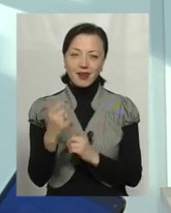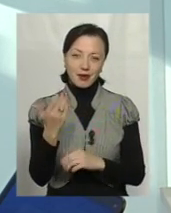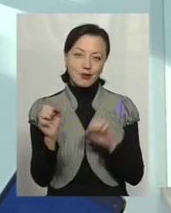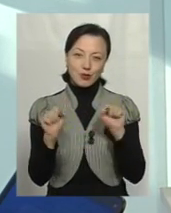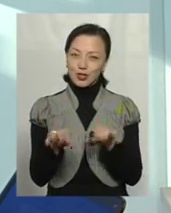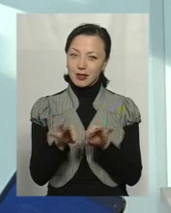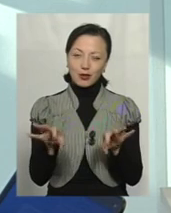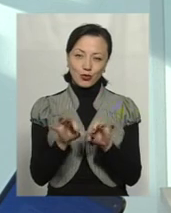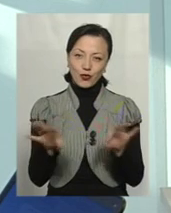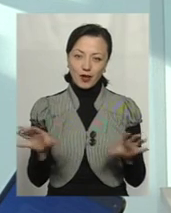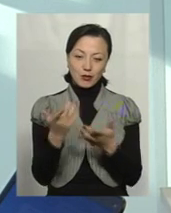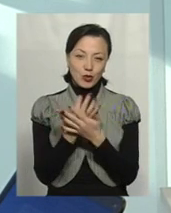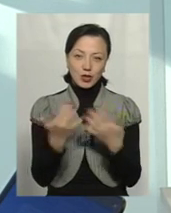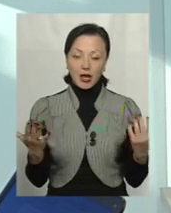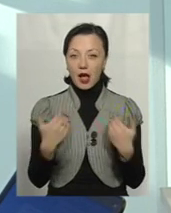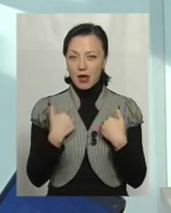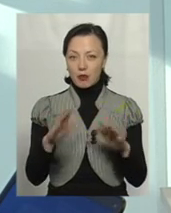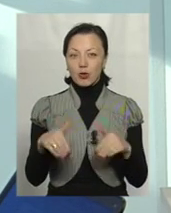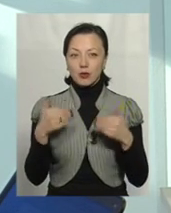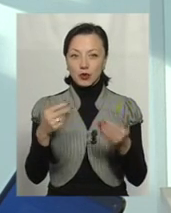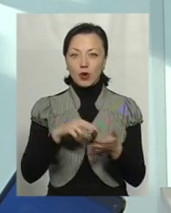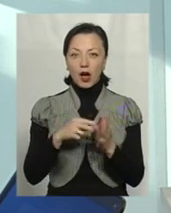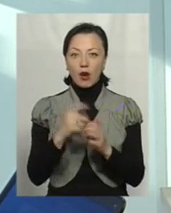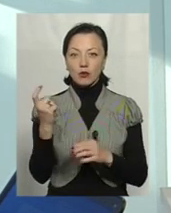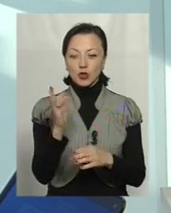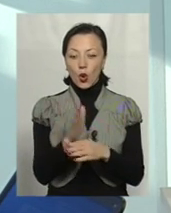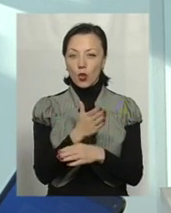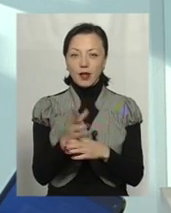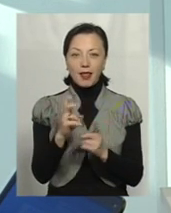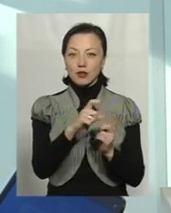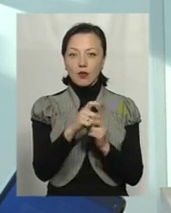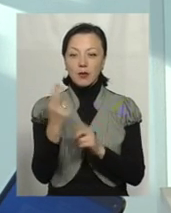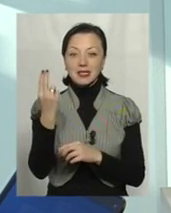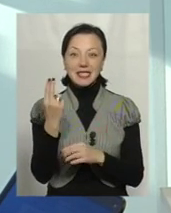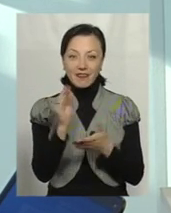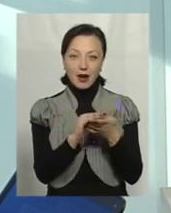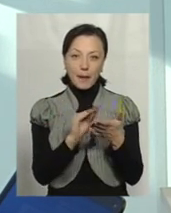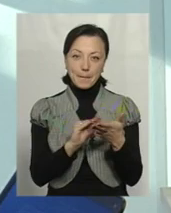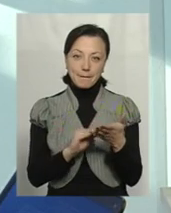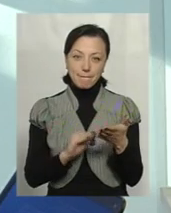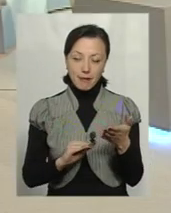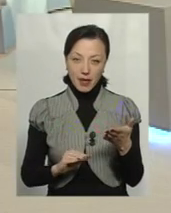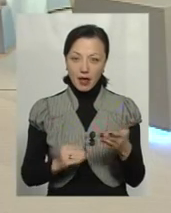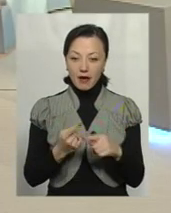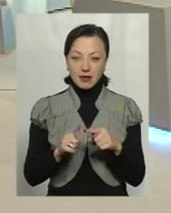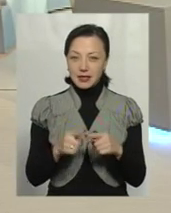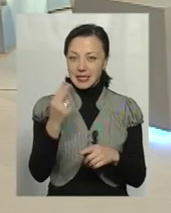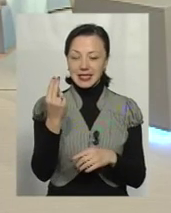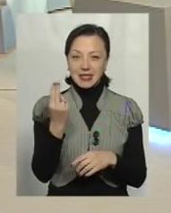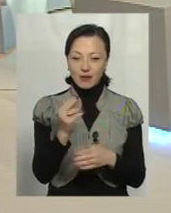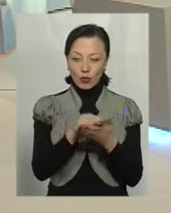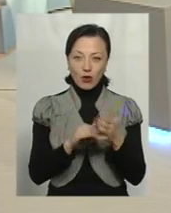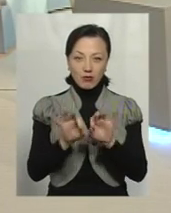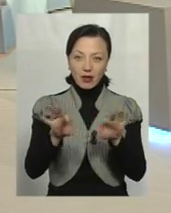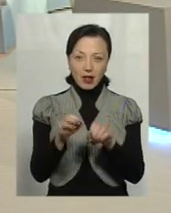можна трактувати. А те, що я пропоную – економічний розділ не словами, а з цифрами. А цифру ви не можете трактувати.